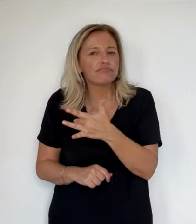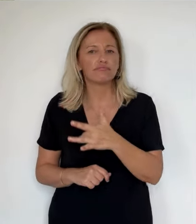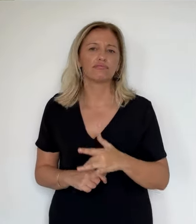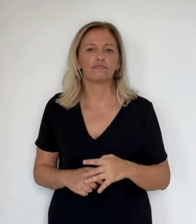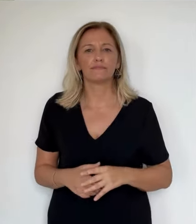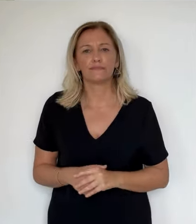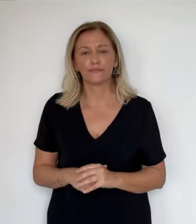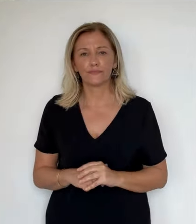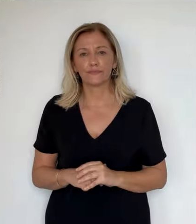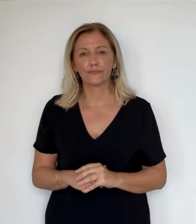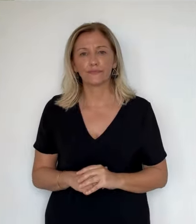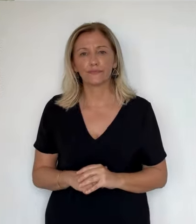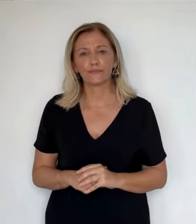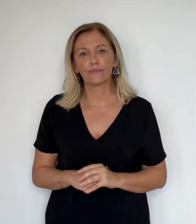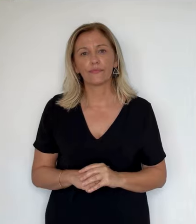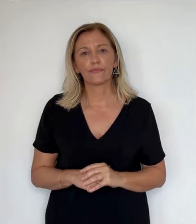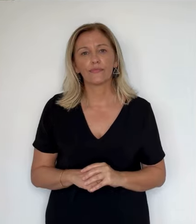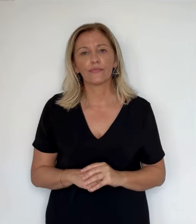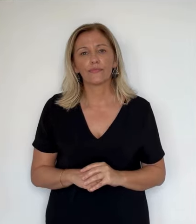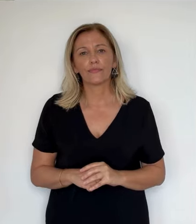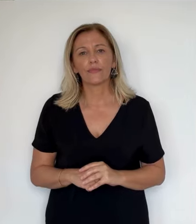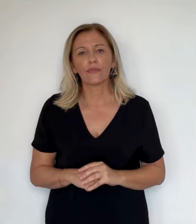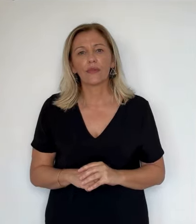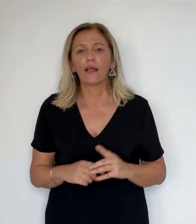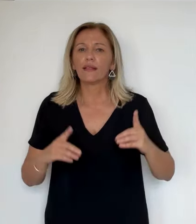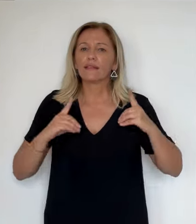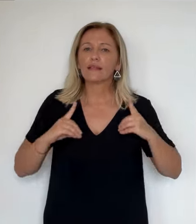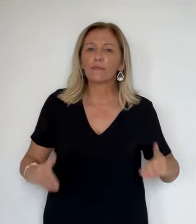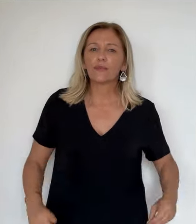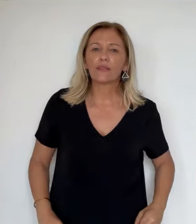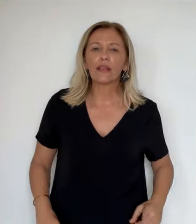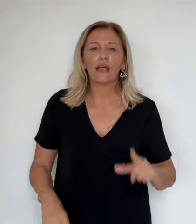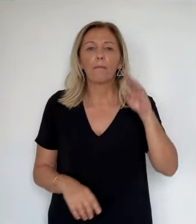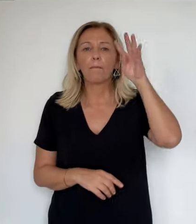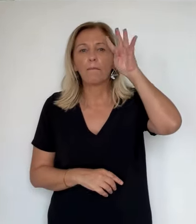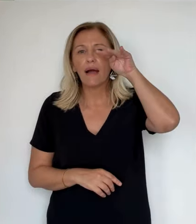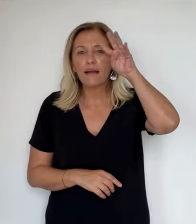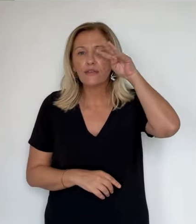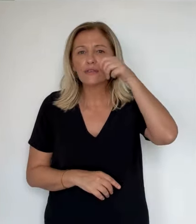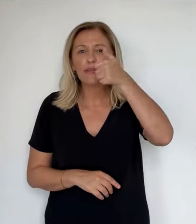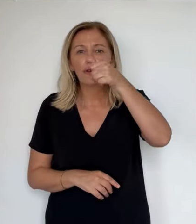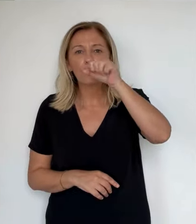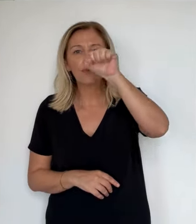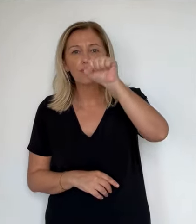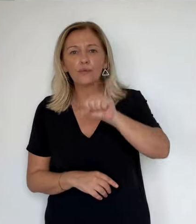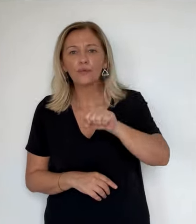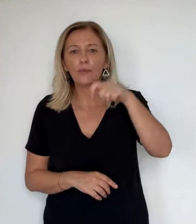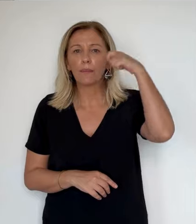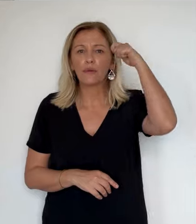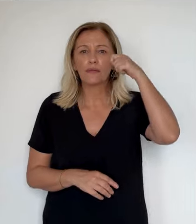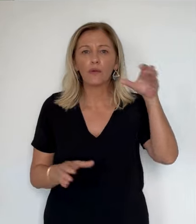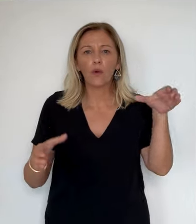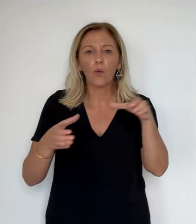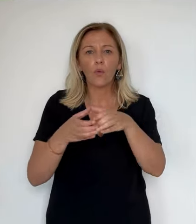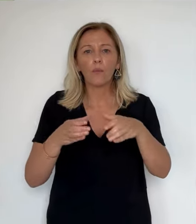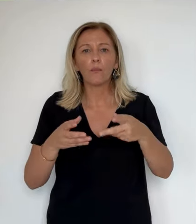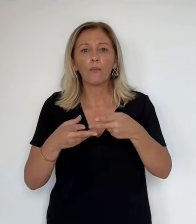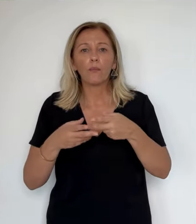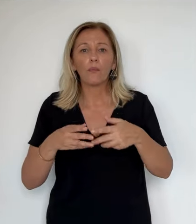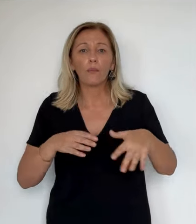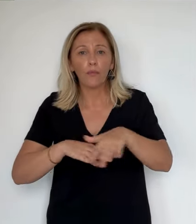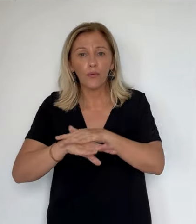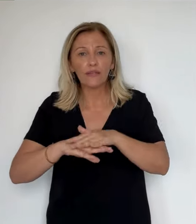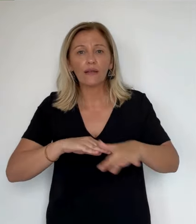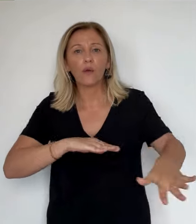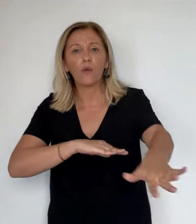rencontrera quant à lui le nouveau Premier ministre dans les prochains jours, en sa qualité de président du groupe Horizon. Le mouvement d'Edouard Philippe pourrait faire partie